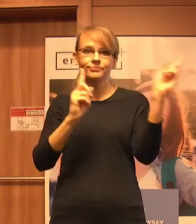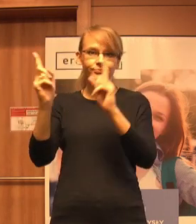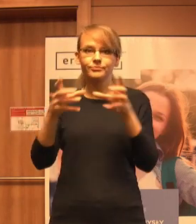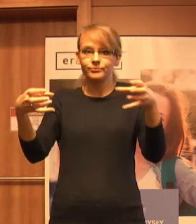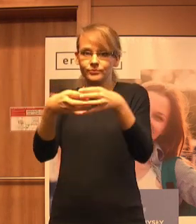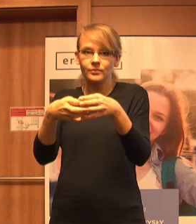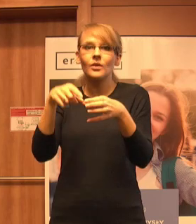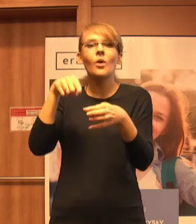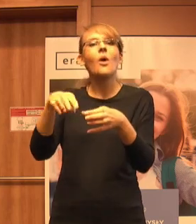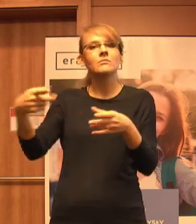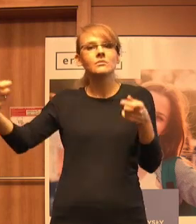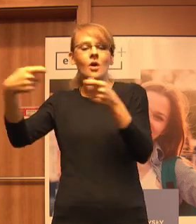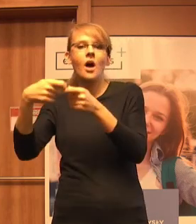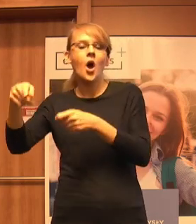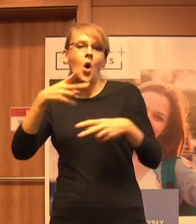Komisji Europejskiej